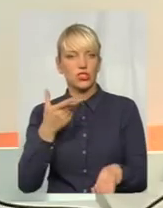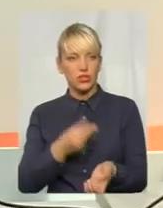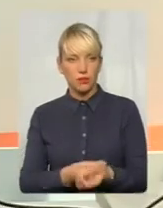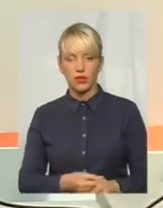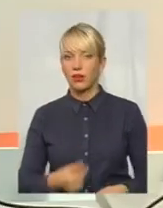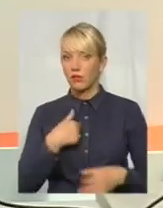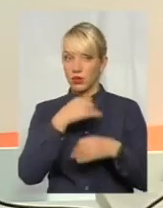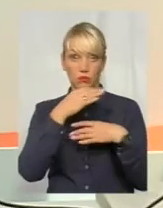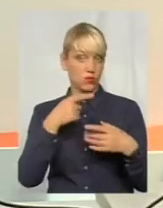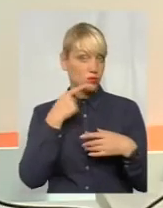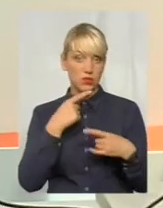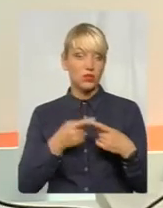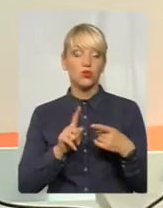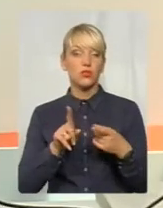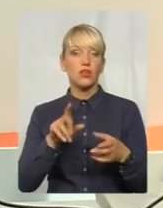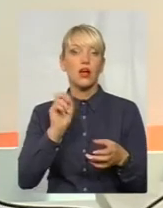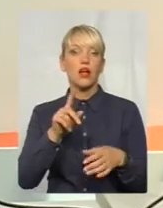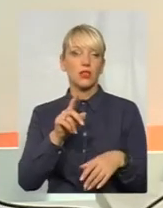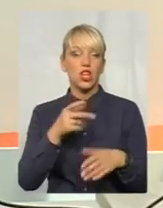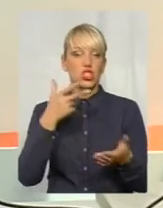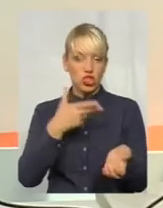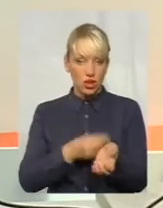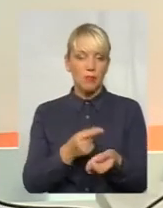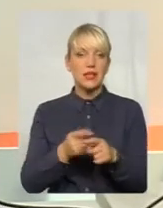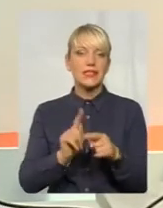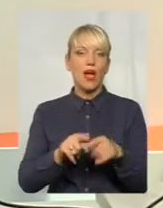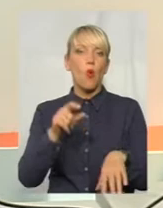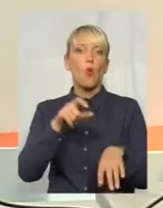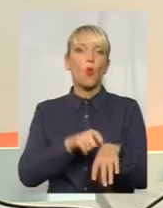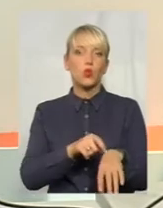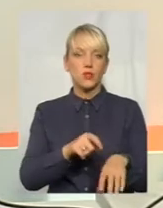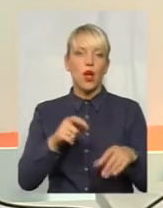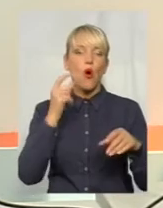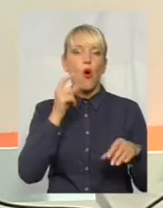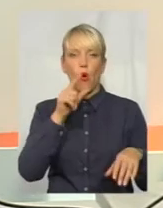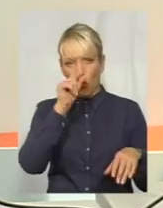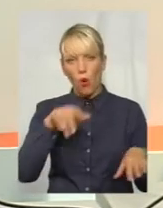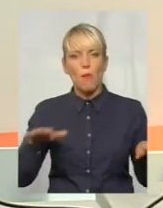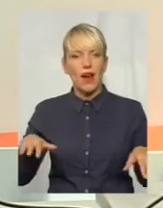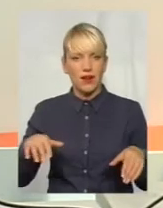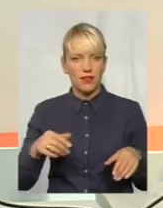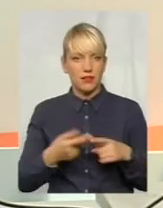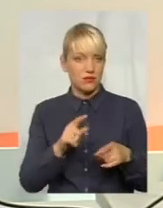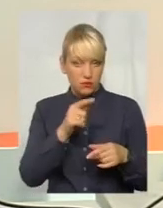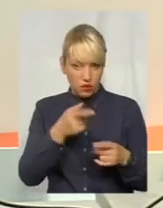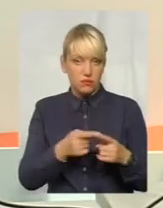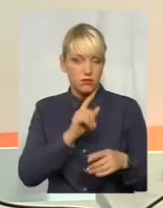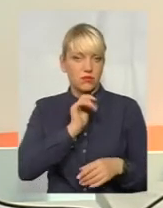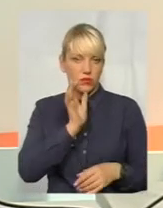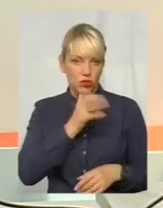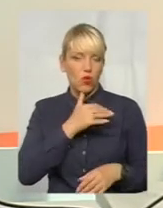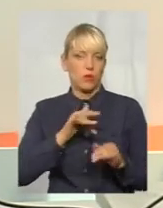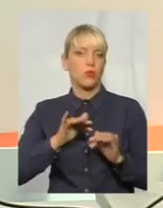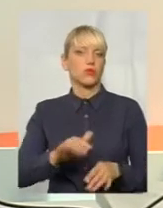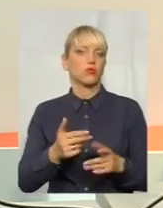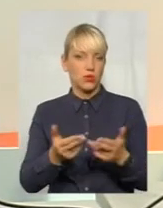– це окус камара, це достатньо серйозна профілактична процедура. І безумовно,